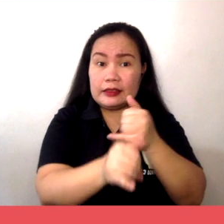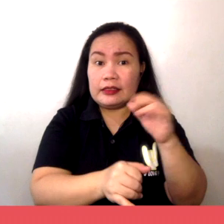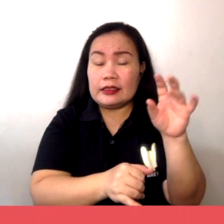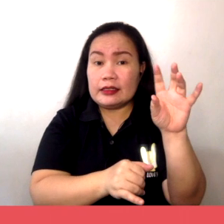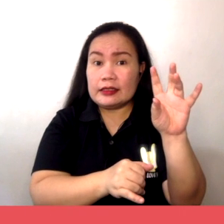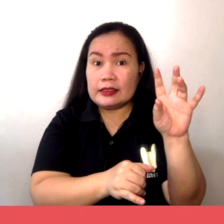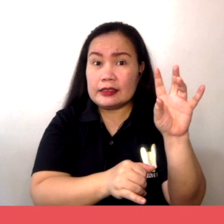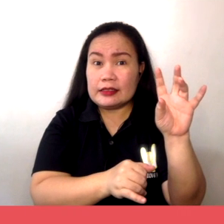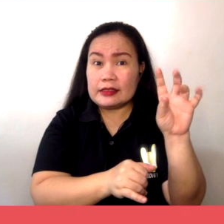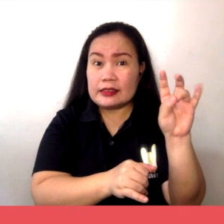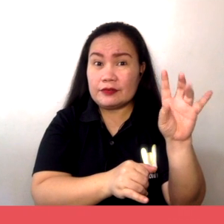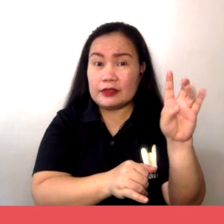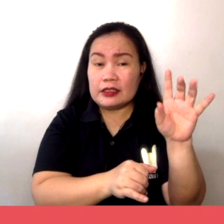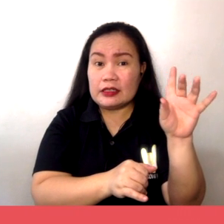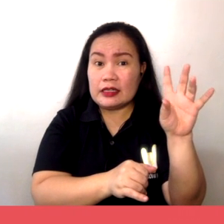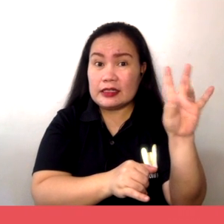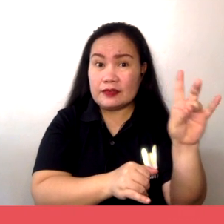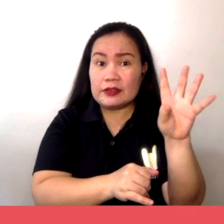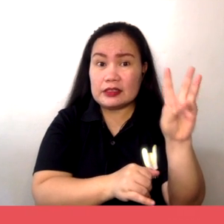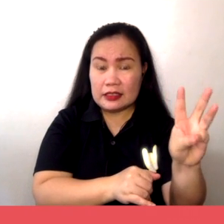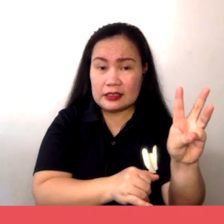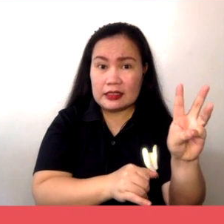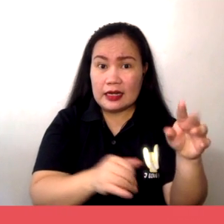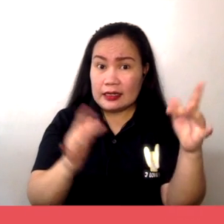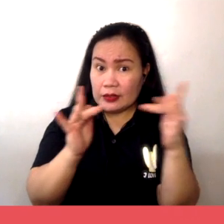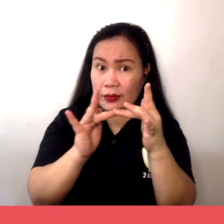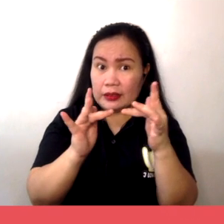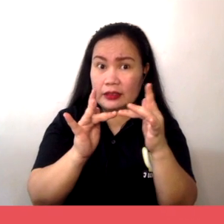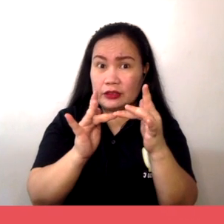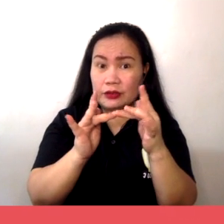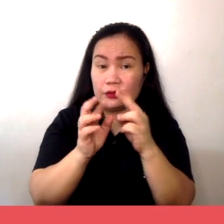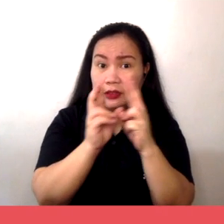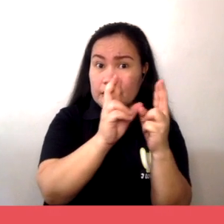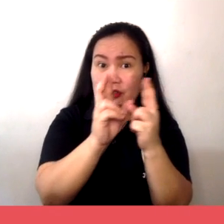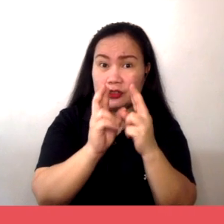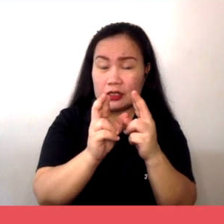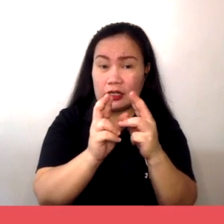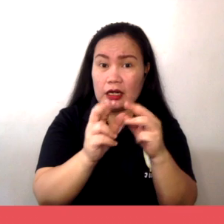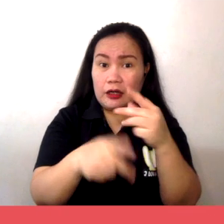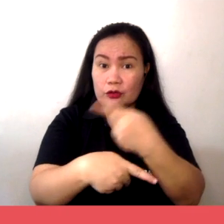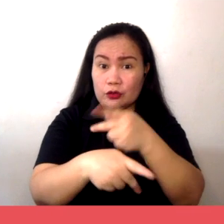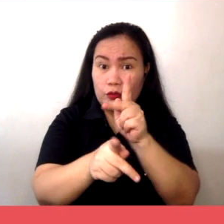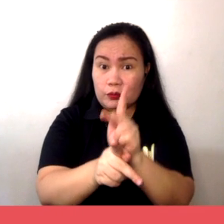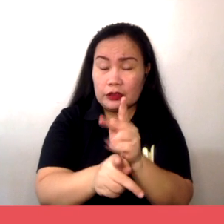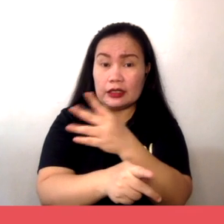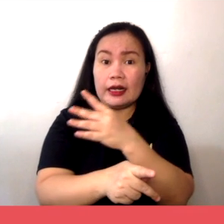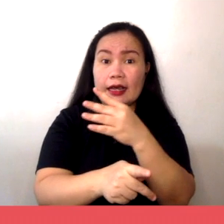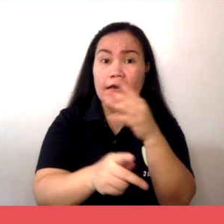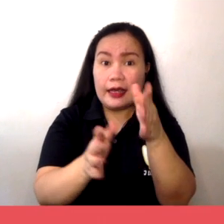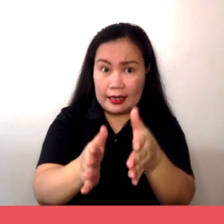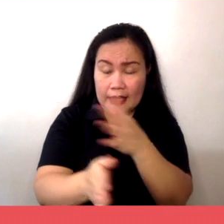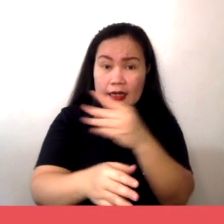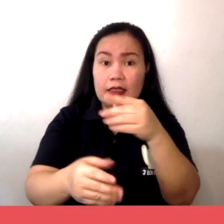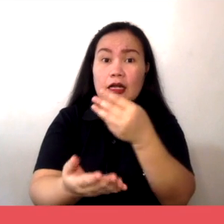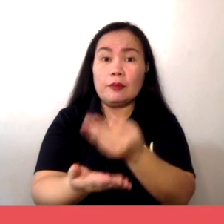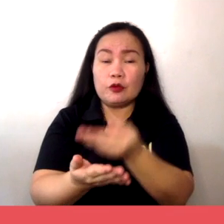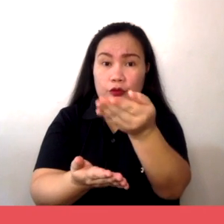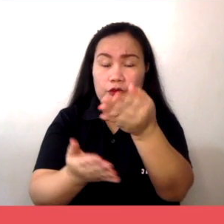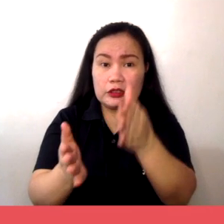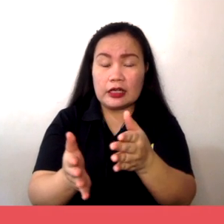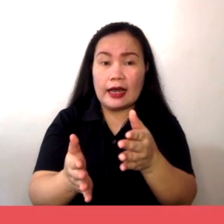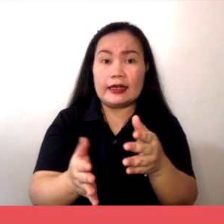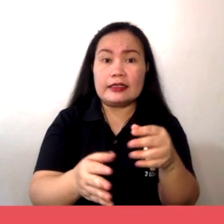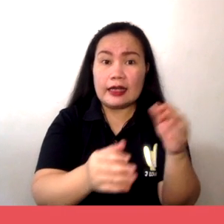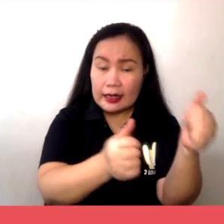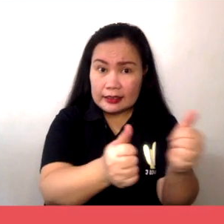ang ugnayan ng consumer at producer ay naisa sa ayos ng pamilihan. Kung kaya naman, meron